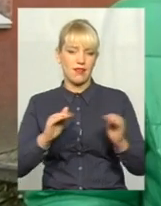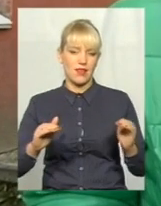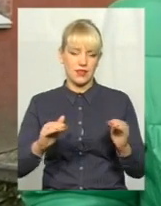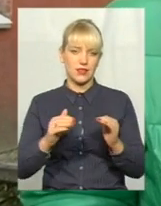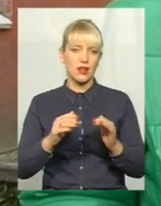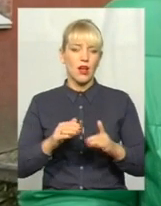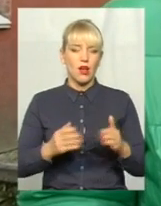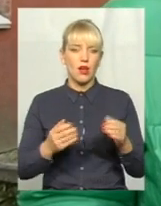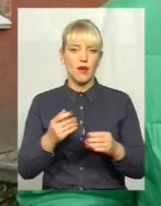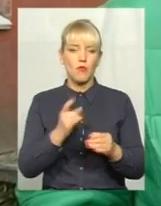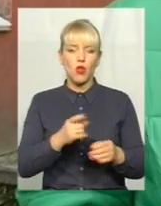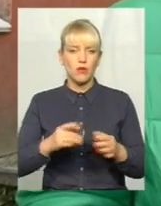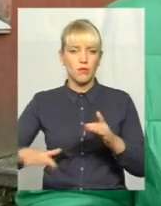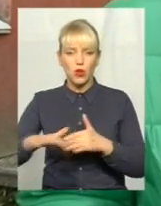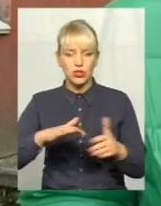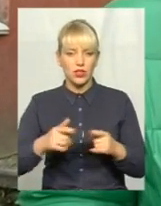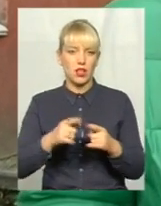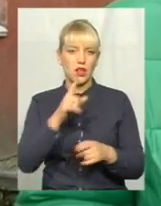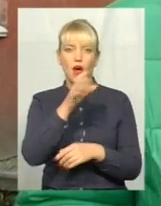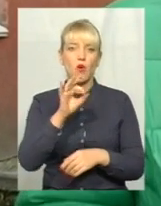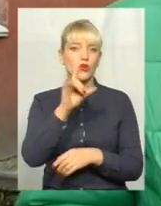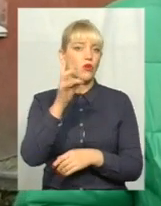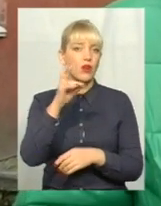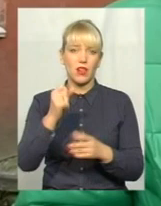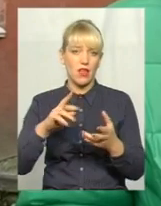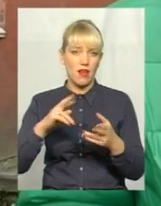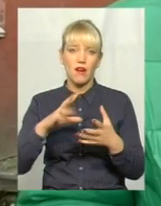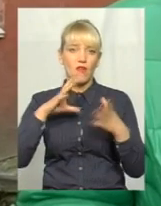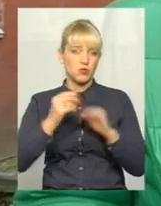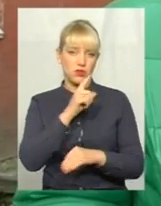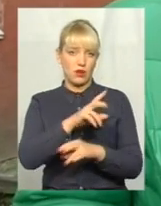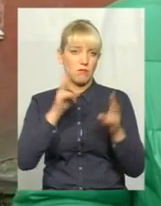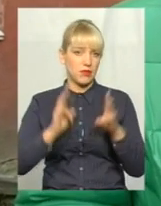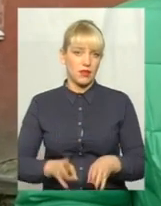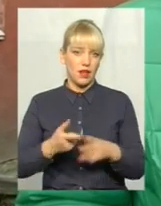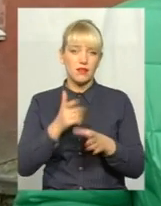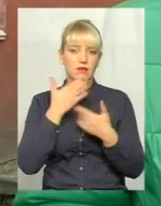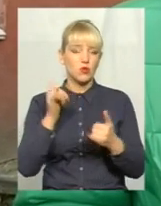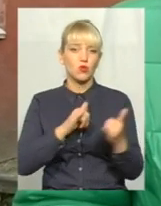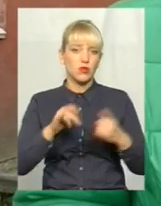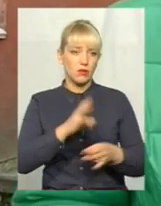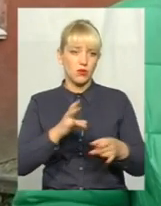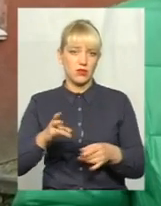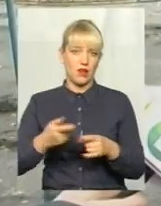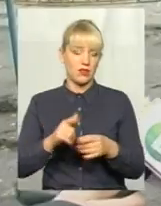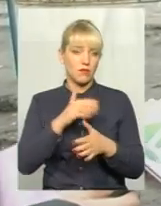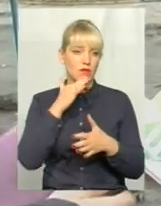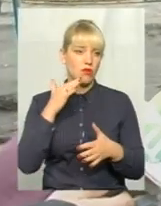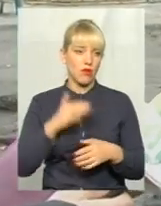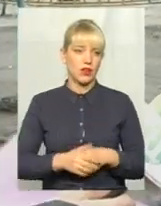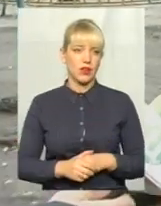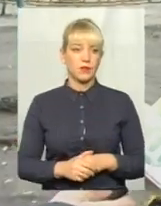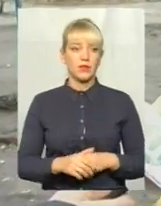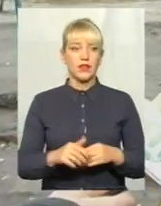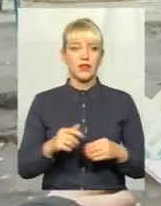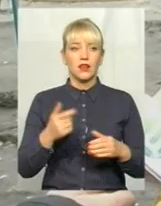со стоянками. Потому що изначально строились дома без учета того, що буде таке огромное количество автомобілів. Если есть машина, то,